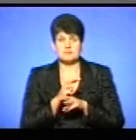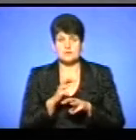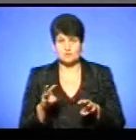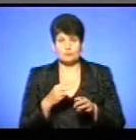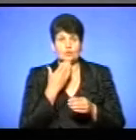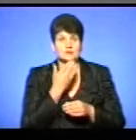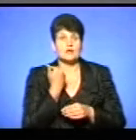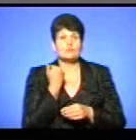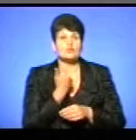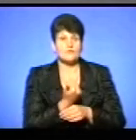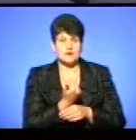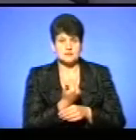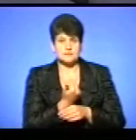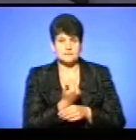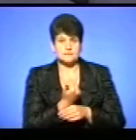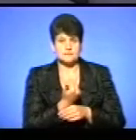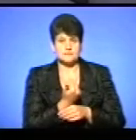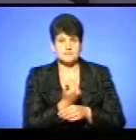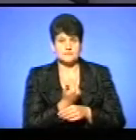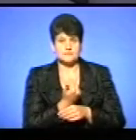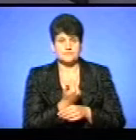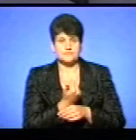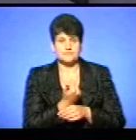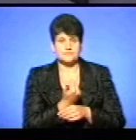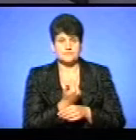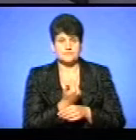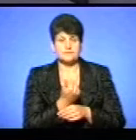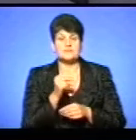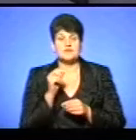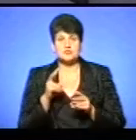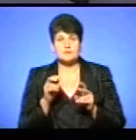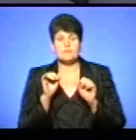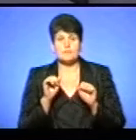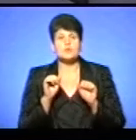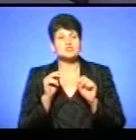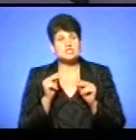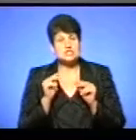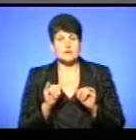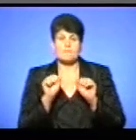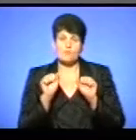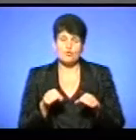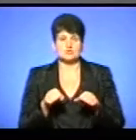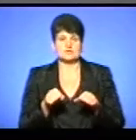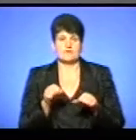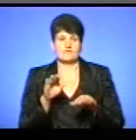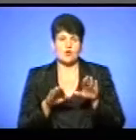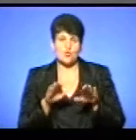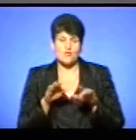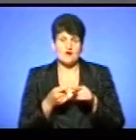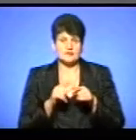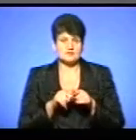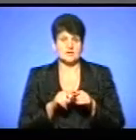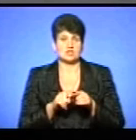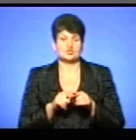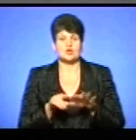запитуємо вас, чи насправді можна це вирегулювати на місцевому рівні, чи може голова громади відмовитись сказати, що я не буду